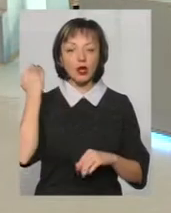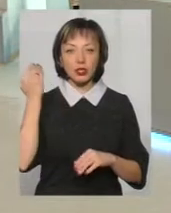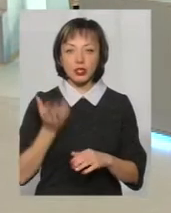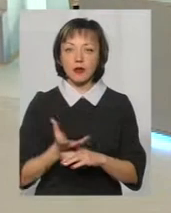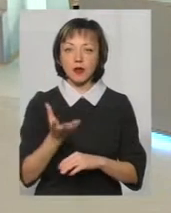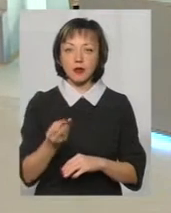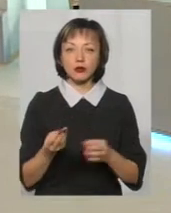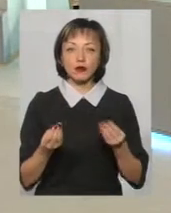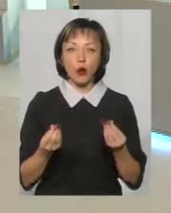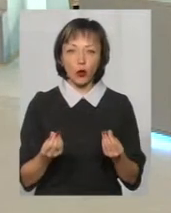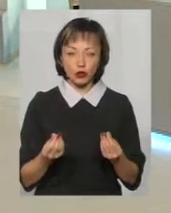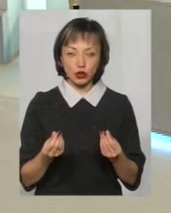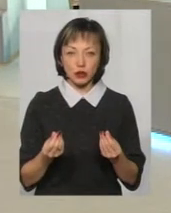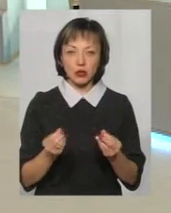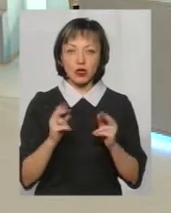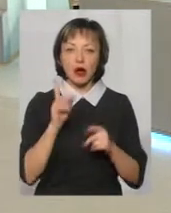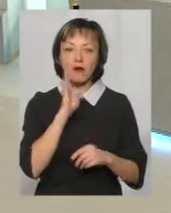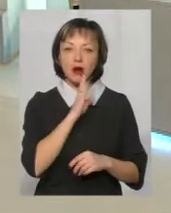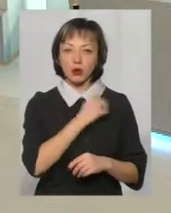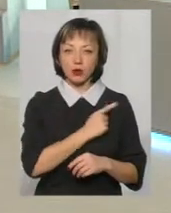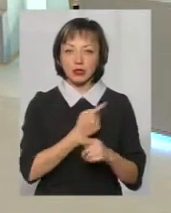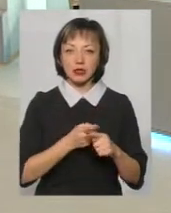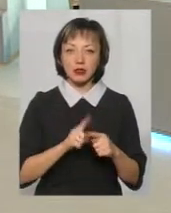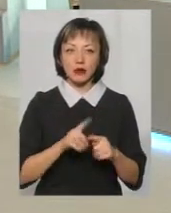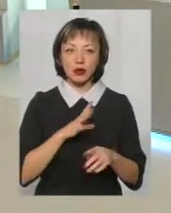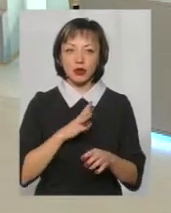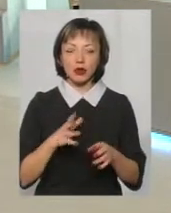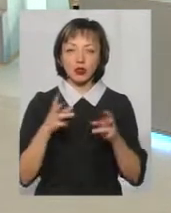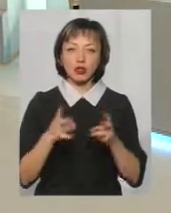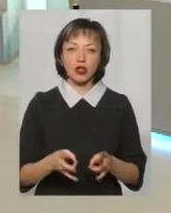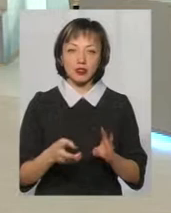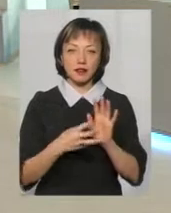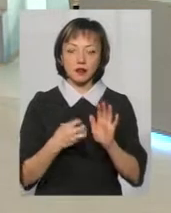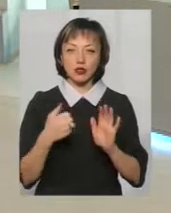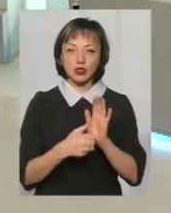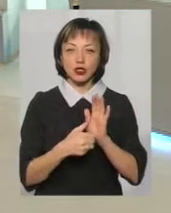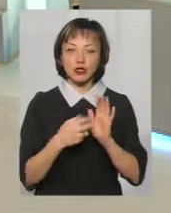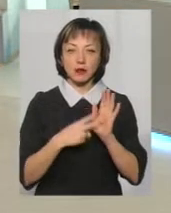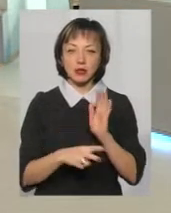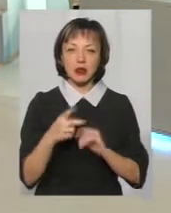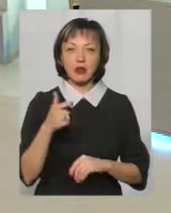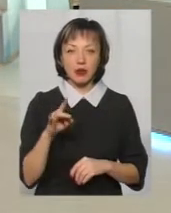виплачувала кошти, як матері-одиначці. Це було нещасних 860 гривень, але